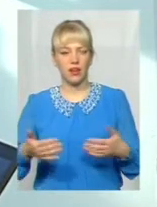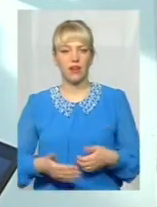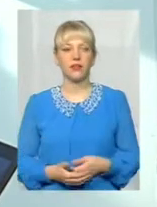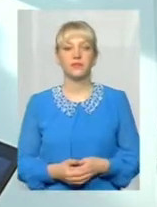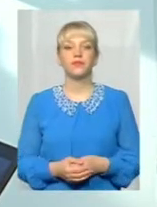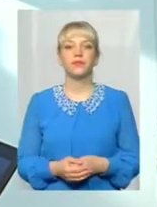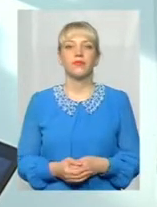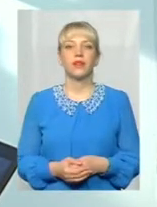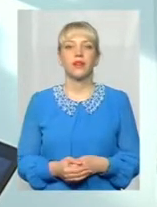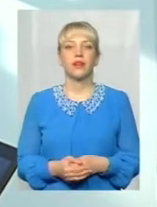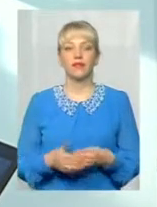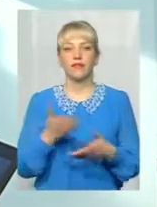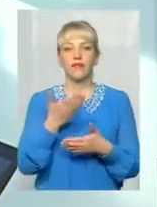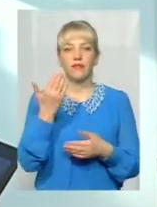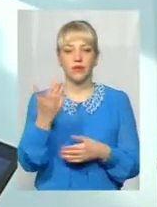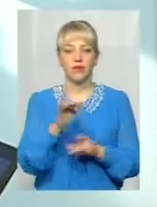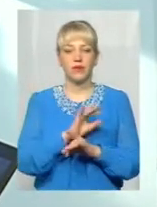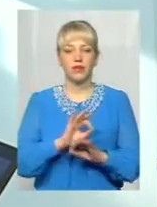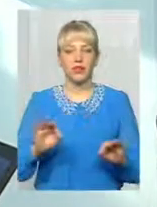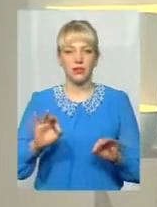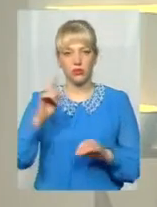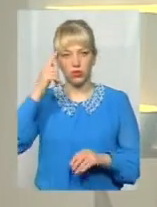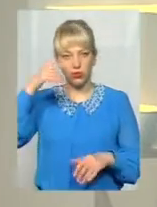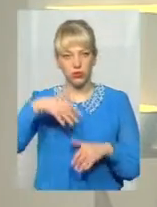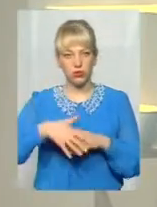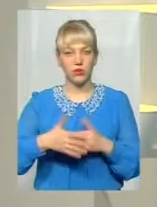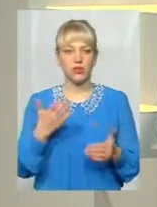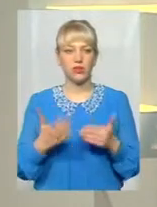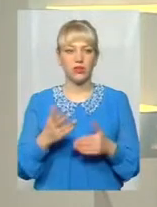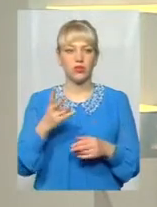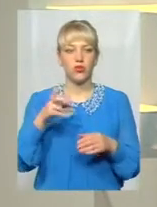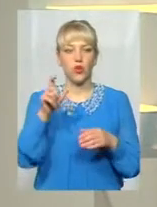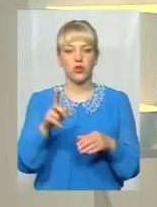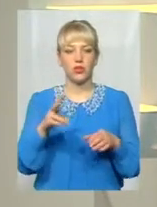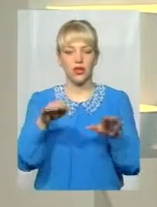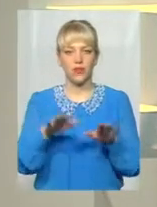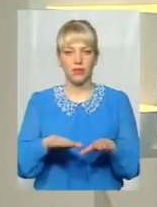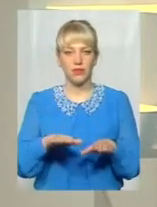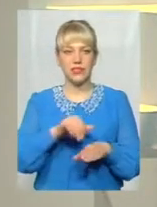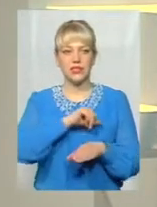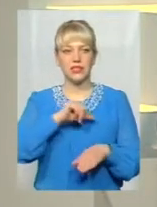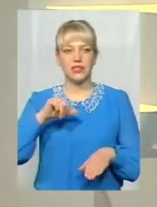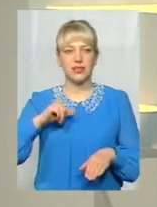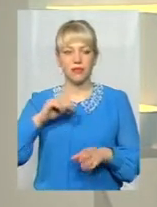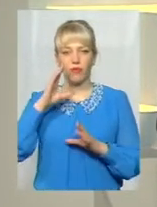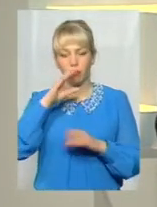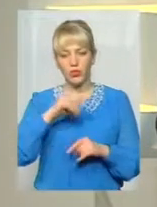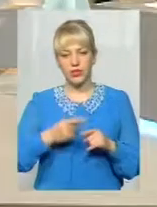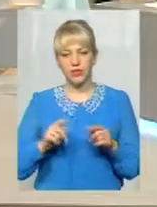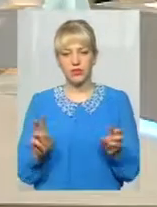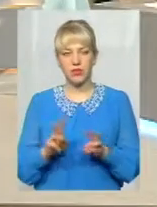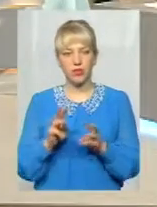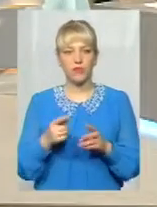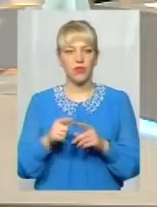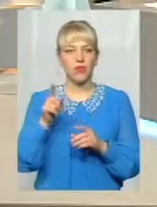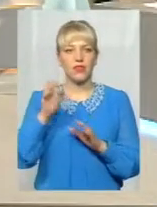І ви прекрасно розумієте, що якщо людина на місці сама впоралася з тим загоранням, ми, звичайно, нас не викликають, ми навіть не знаємо про те,